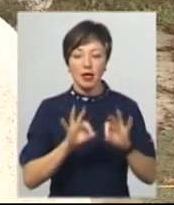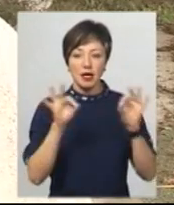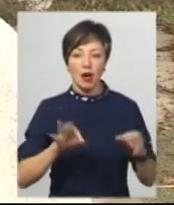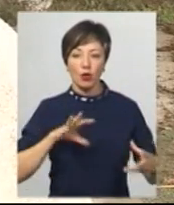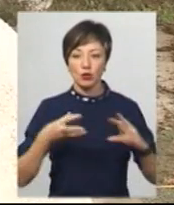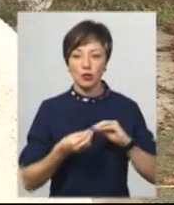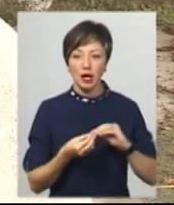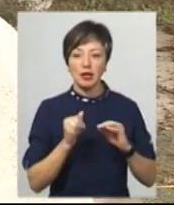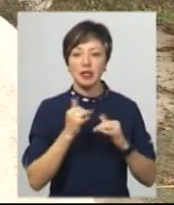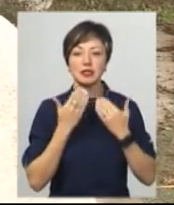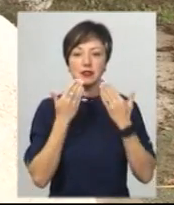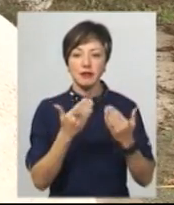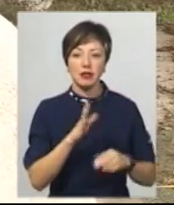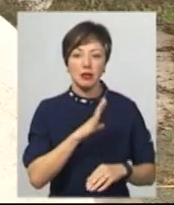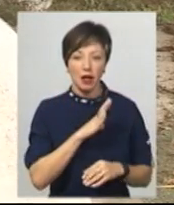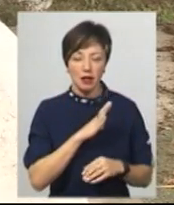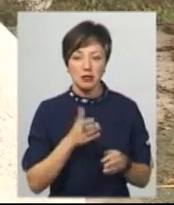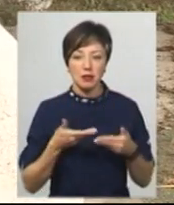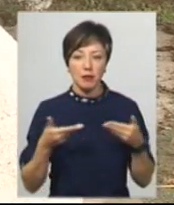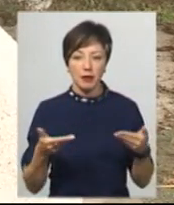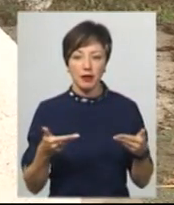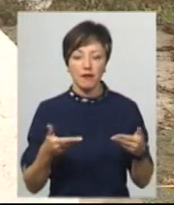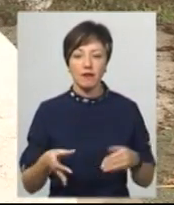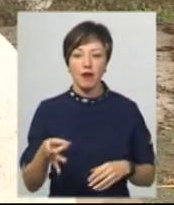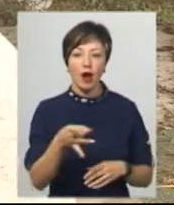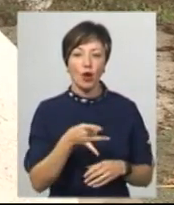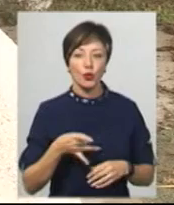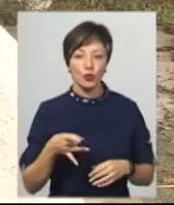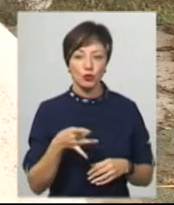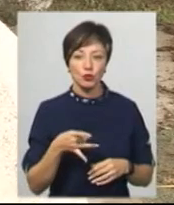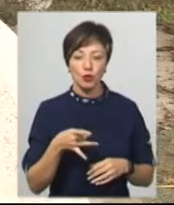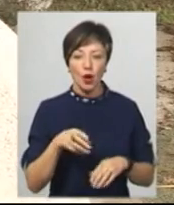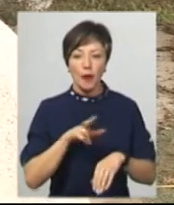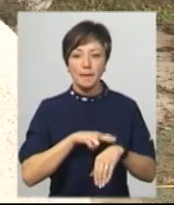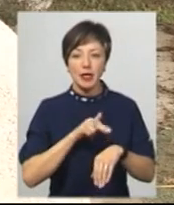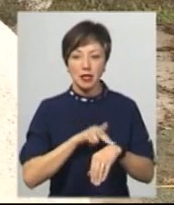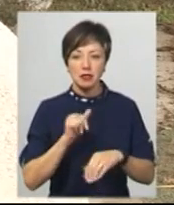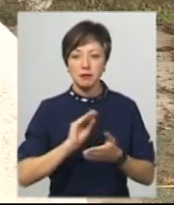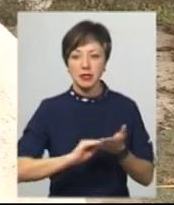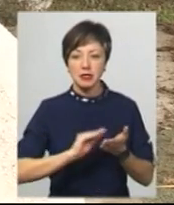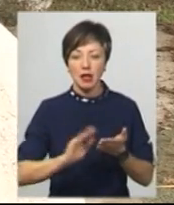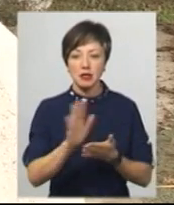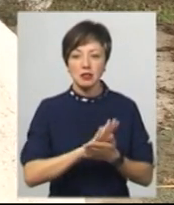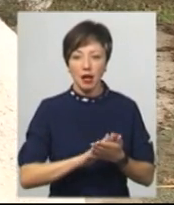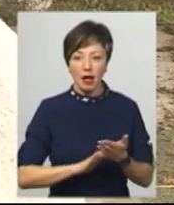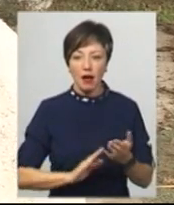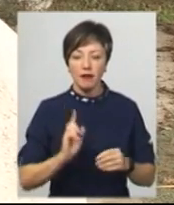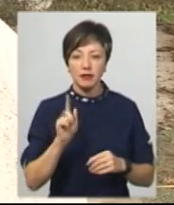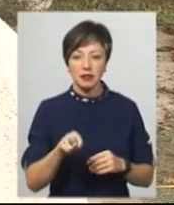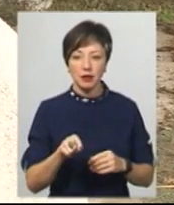результату. І зверталися ми в районну міліцію, там ми писали заяви, там